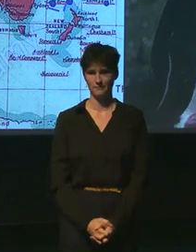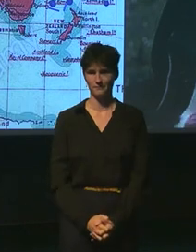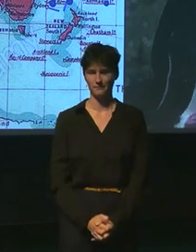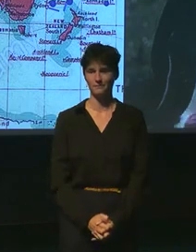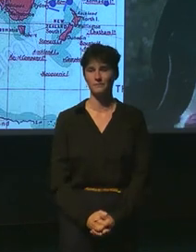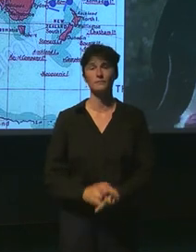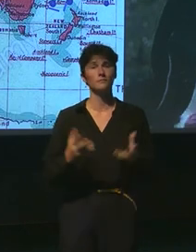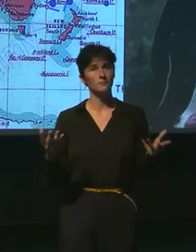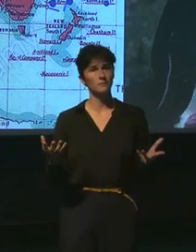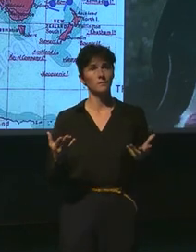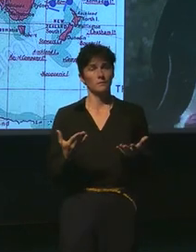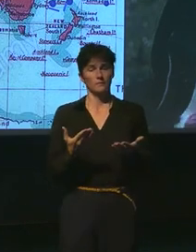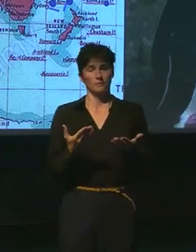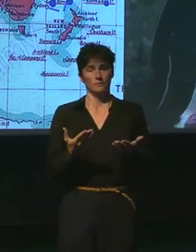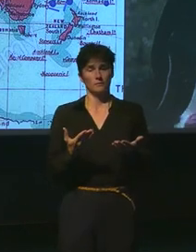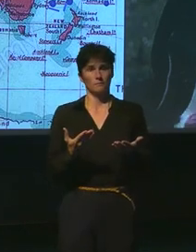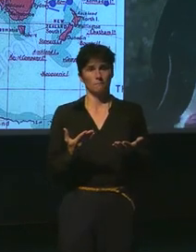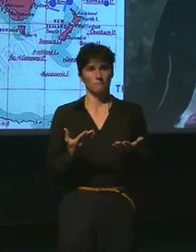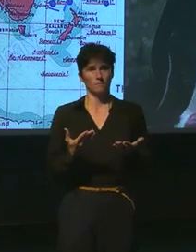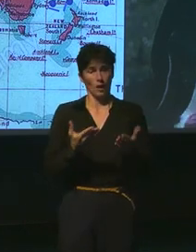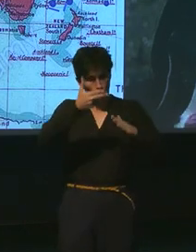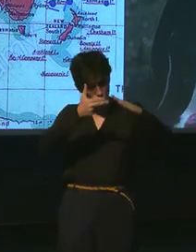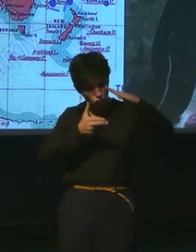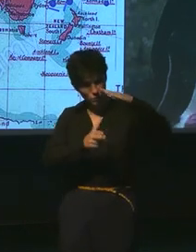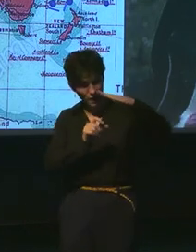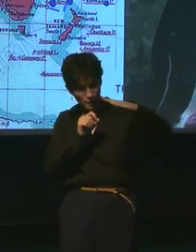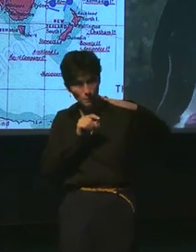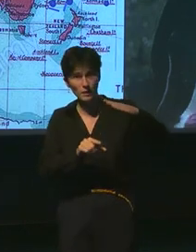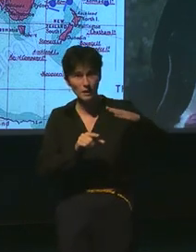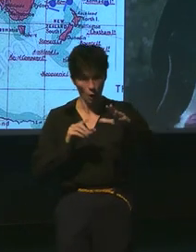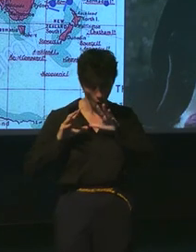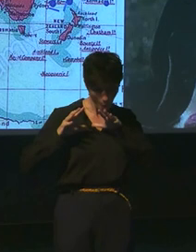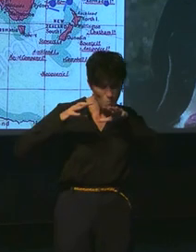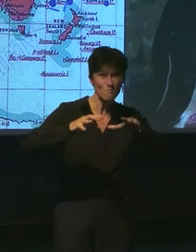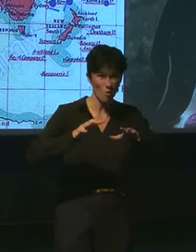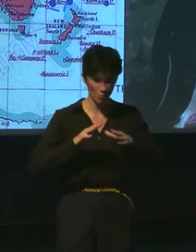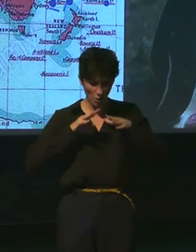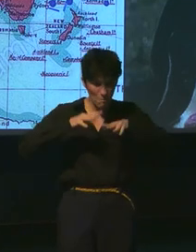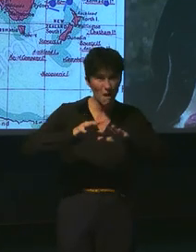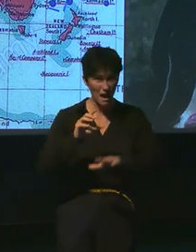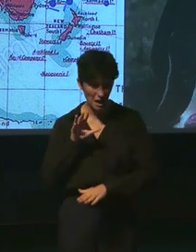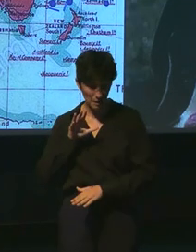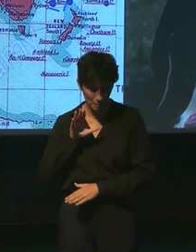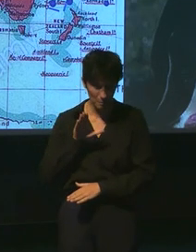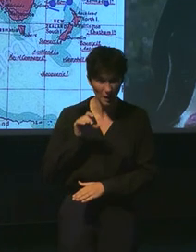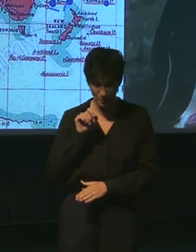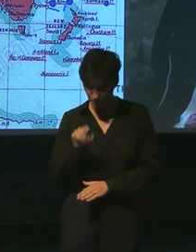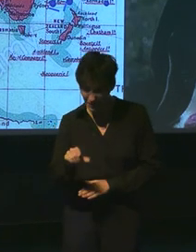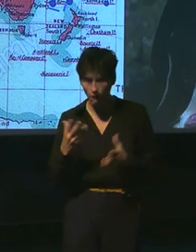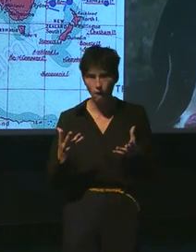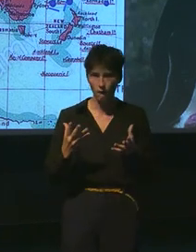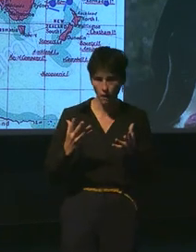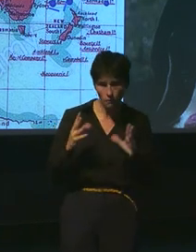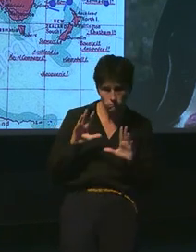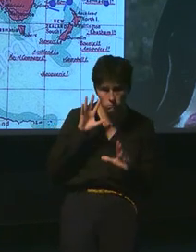Voilà donc, fait, le Nautilus a eu affaire à ce genre de monstre marin. Il faut rappeler aussi qu'il y eu plus récemment deux cas de